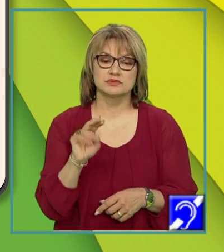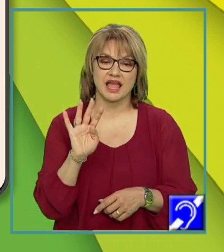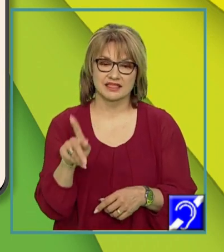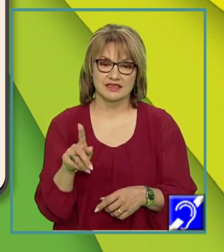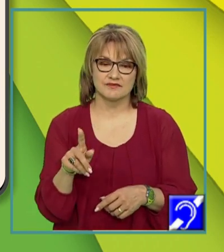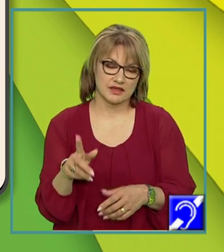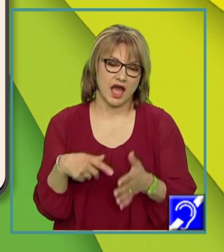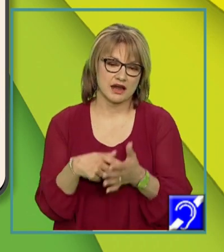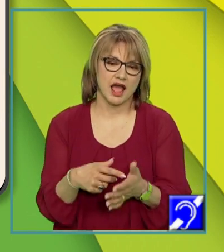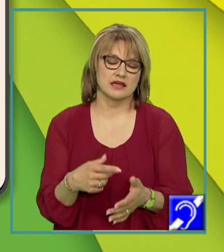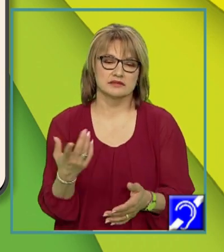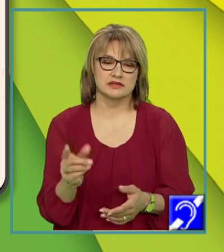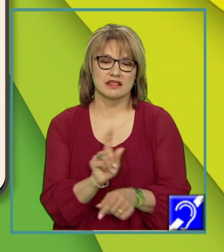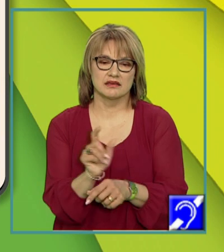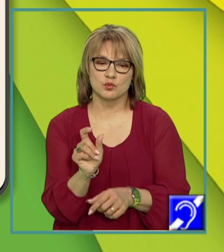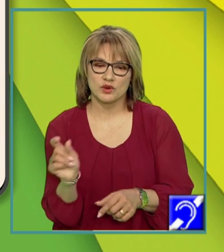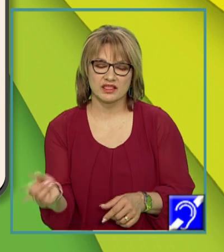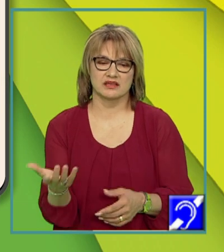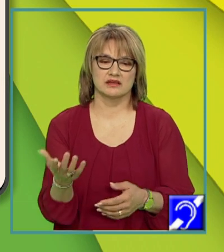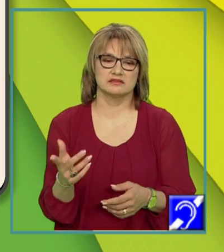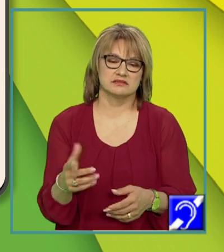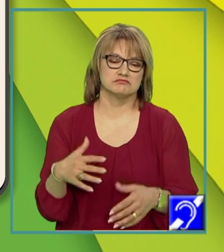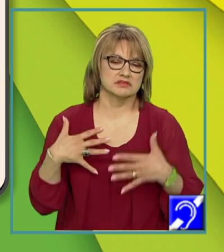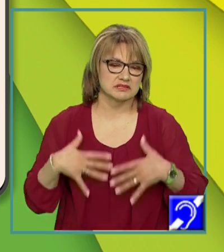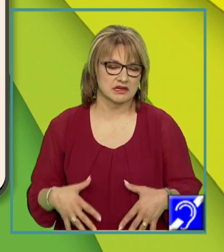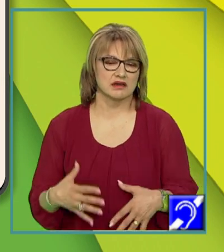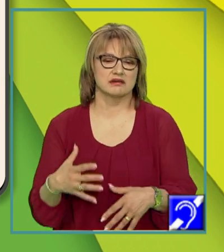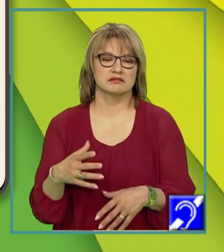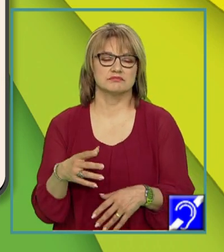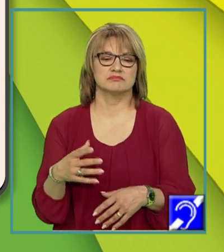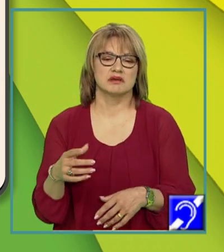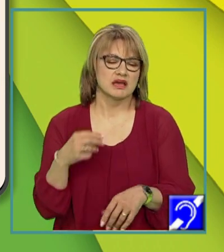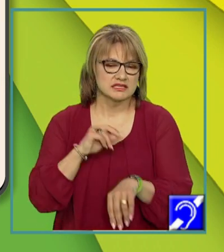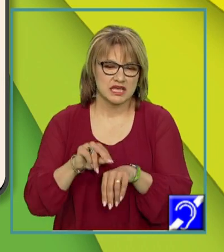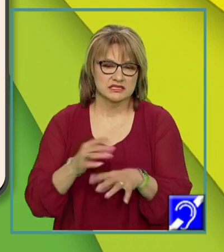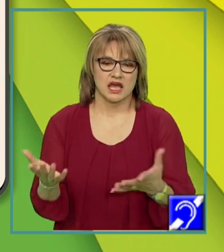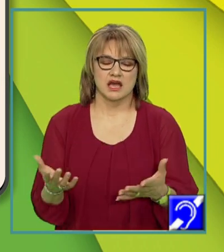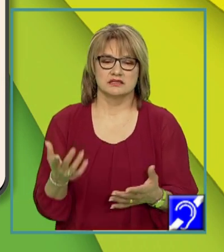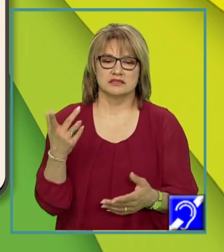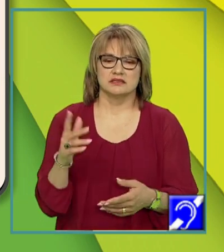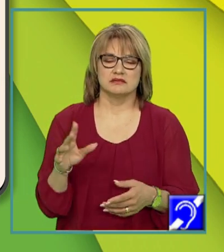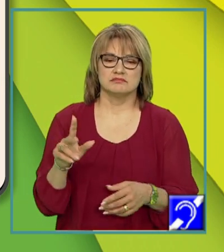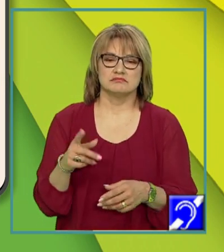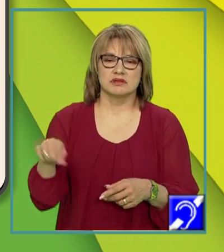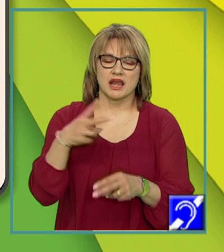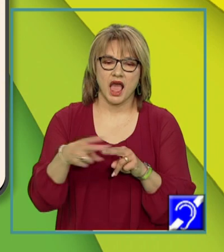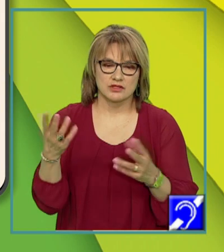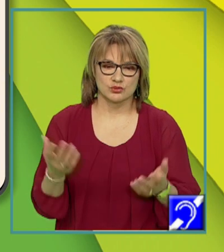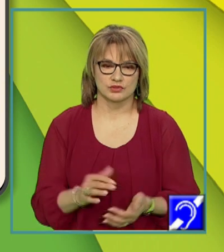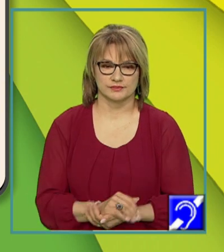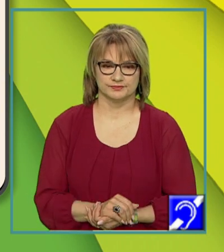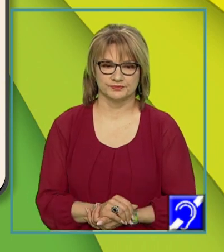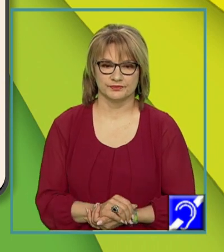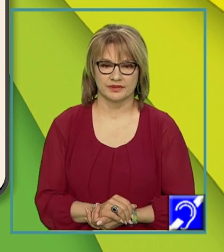stări, emoții, senzații, fenomene ale naturii. E decembrie, e dimineață, mi-e sete, mi-e somn, mi-e